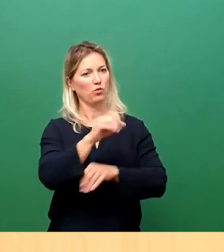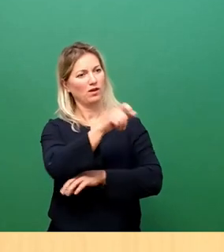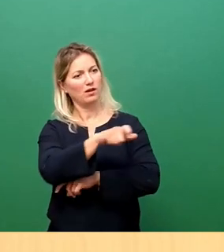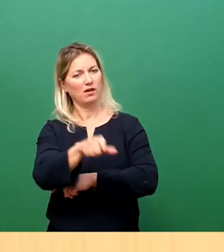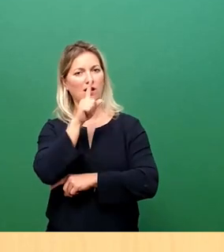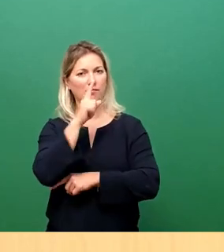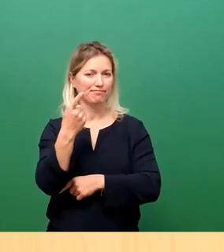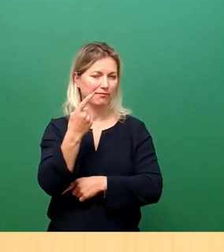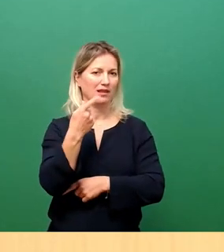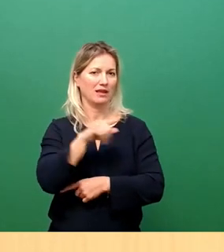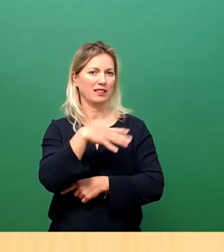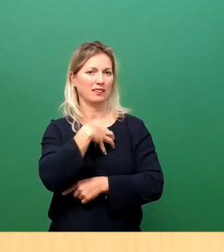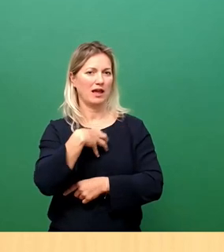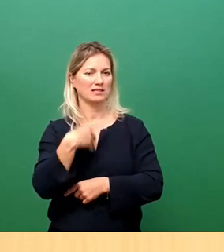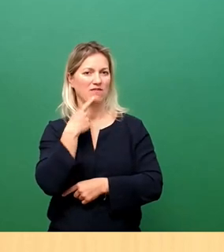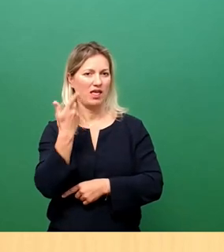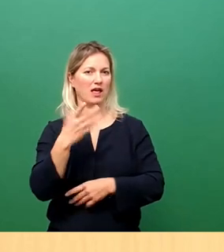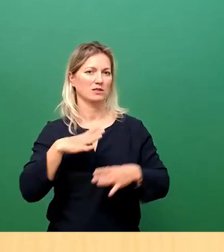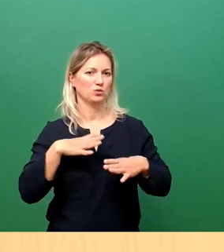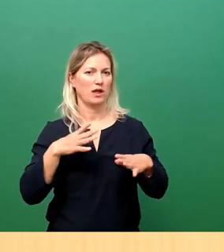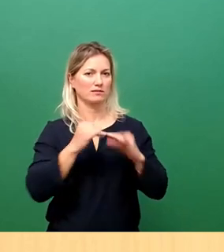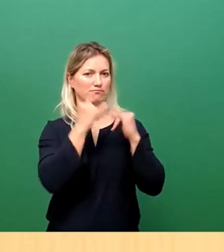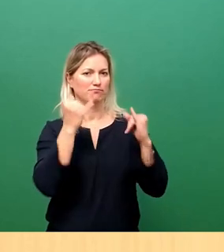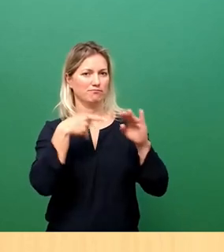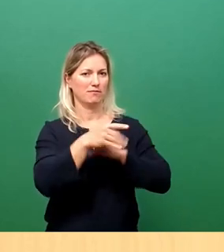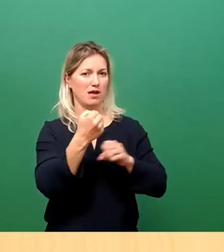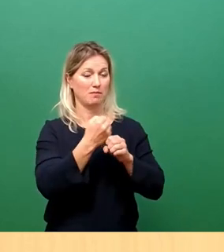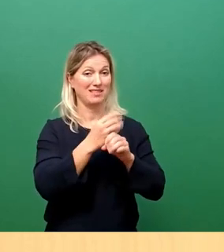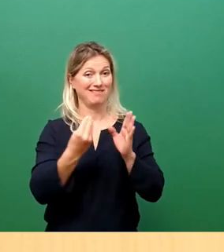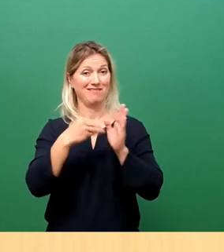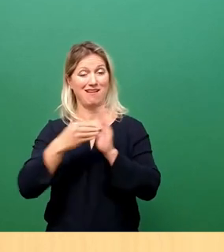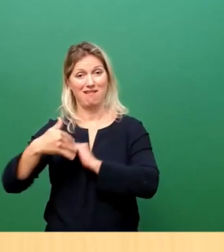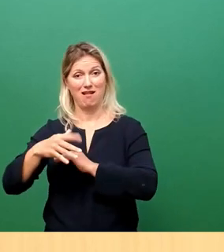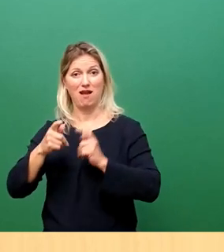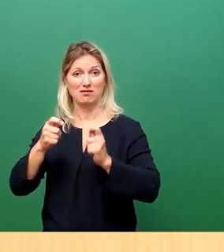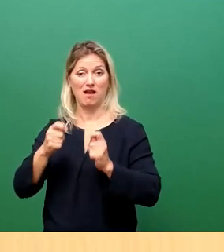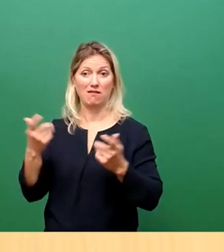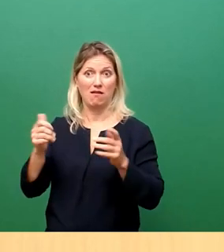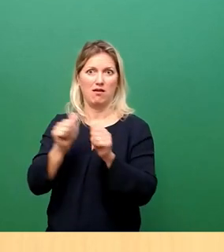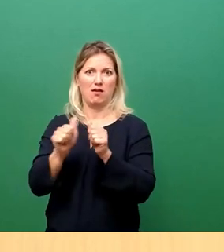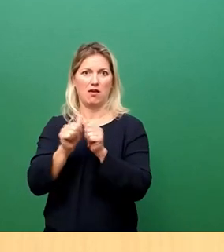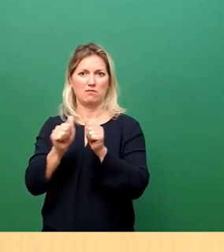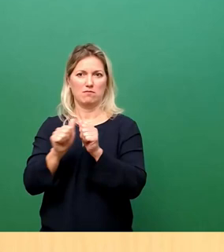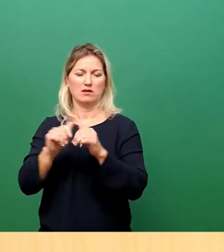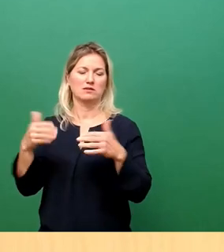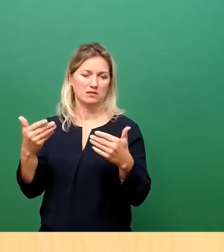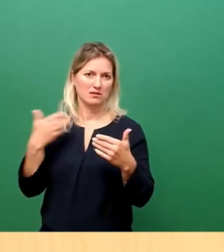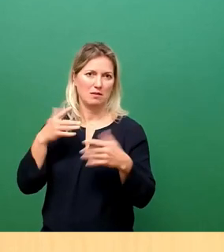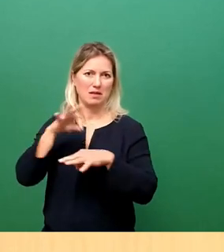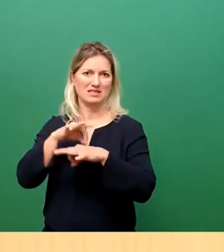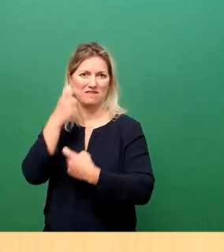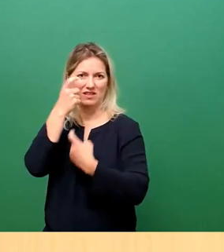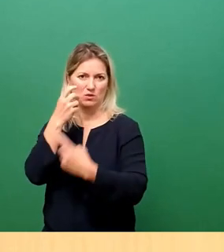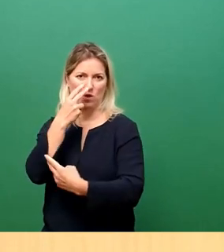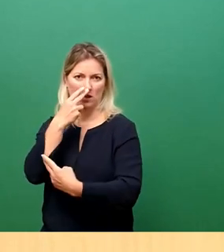Landeshauptstadt Dresden. Und hintendran direkt der Eilantrag Engpass medizinische Versorgung in Dresden vermeiden. Seit dem